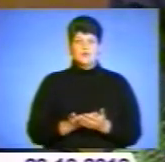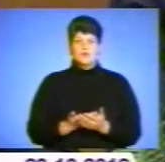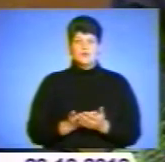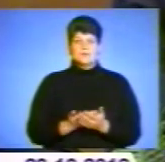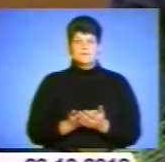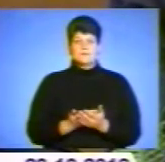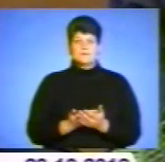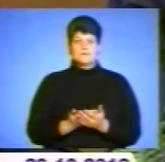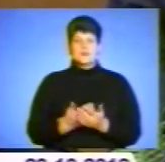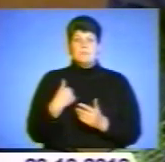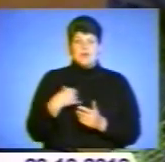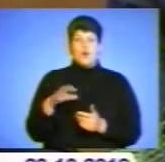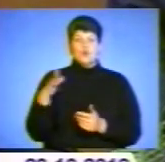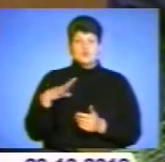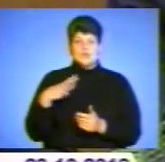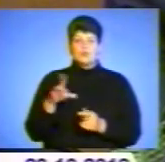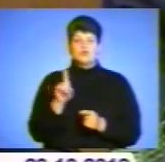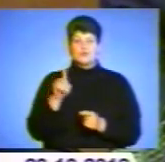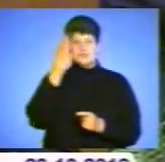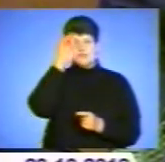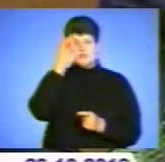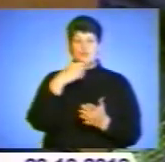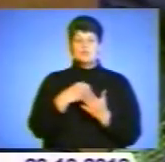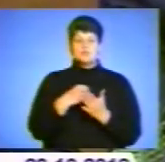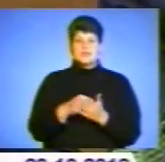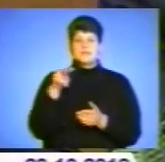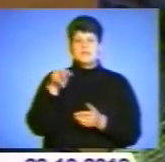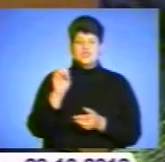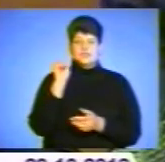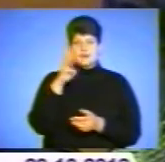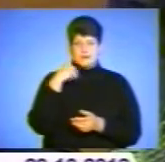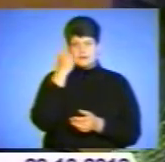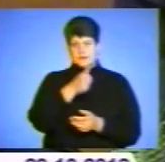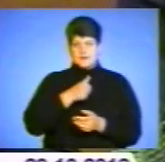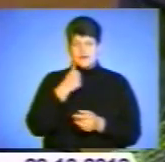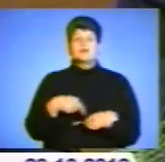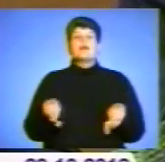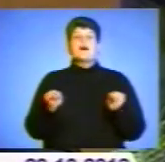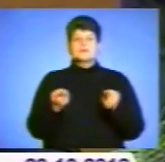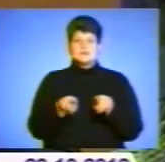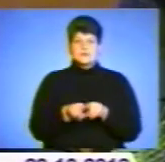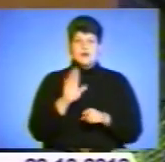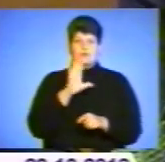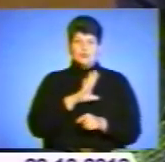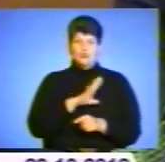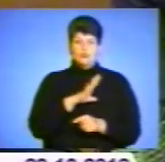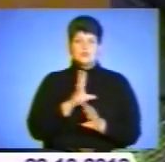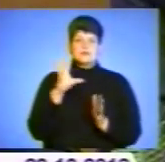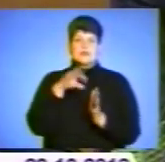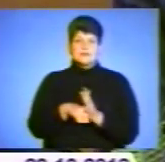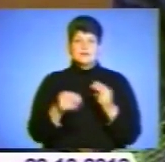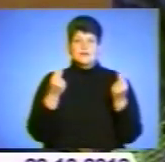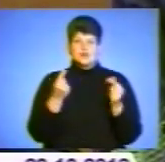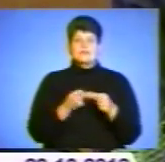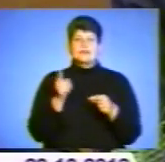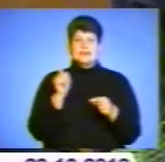І ми очікуємо, що в державному бюджеті на 2013 рік так само були б закладені кошти для цих